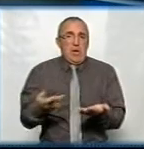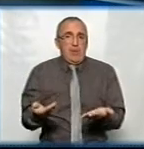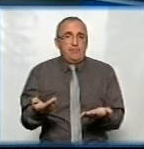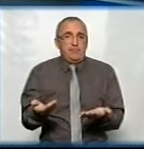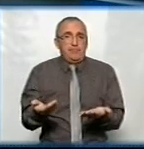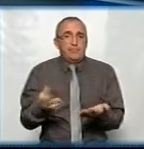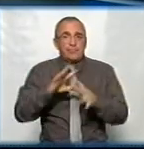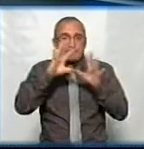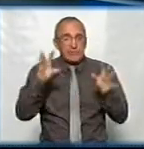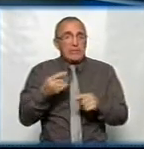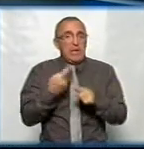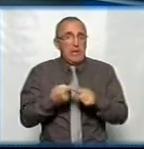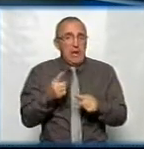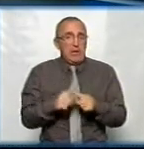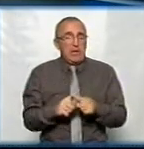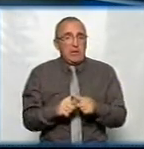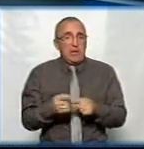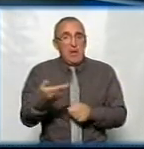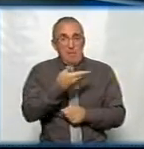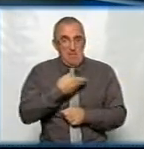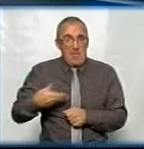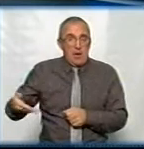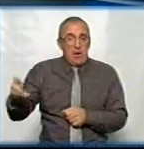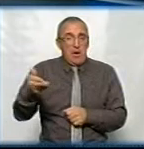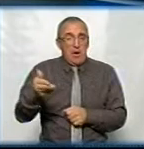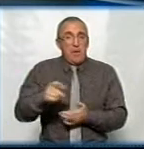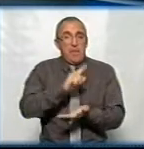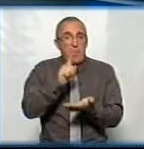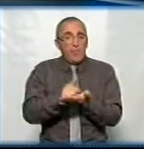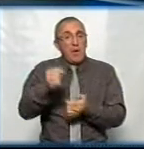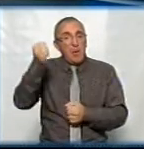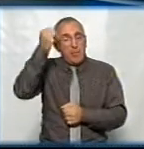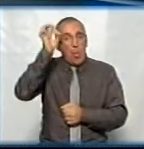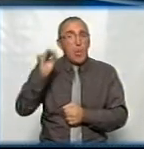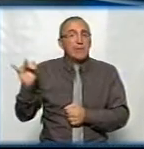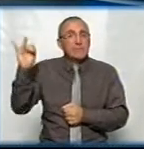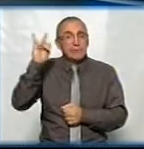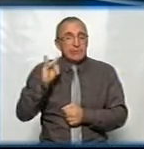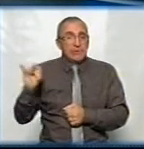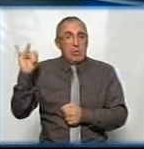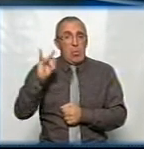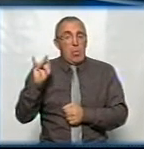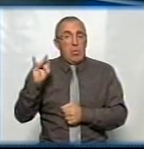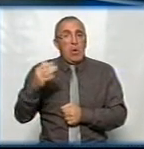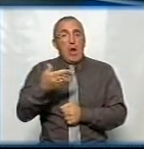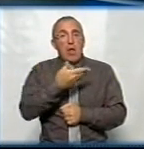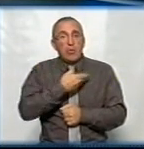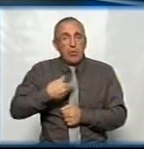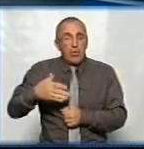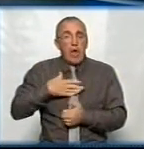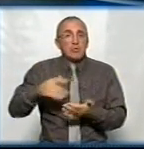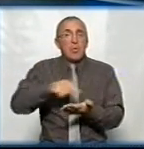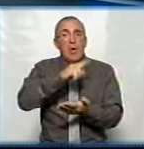все ж таки, ми повинні пам'ятати про історію. Це історія нашого